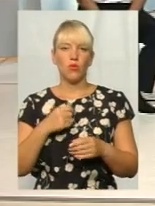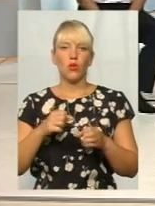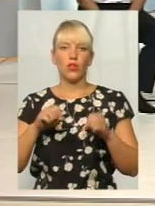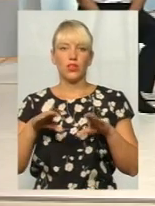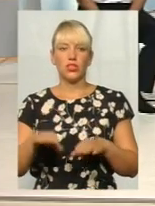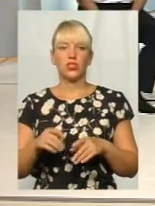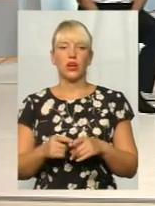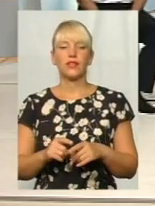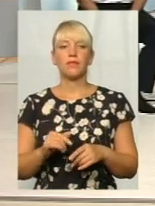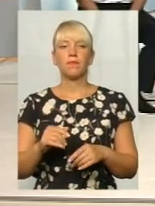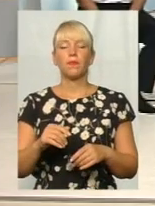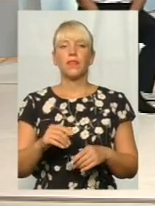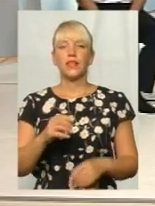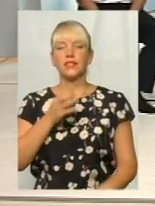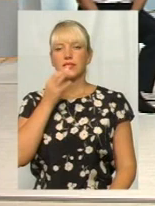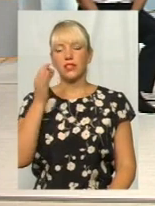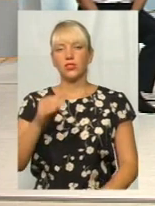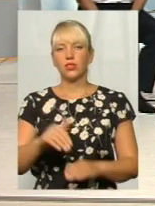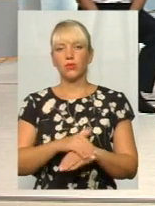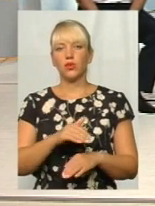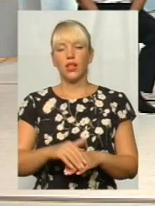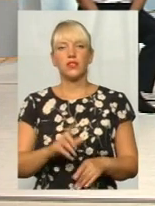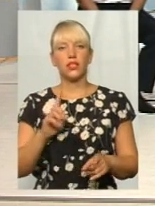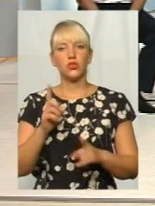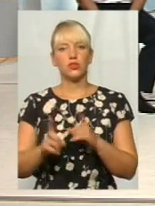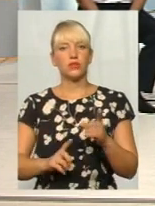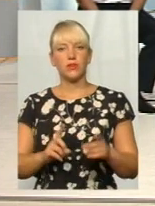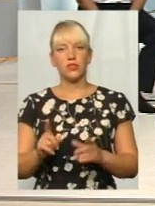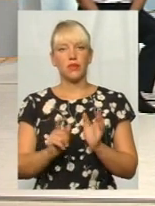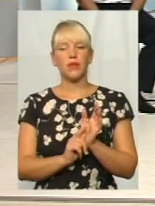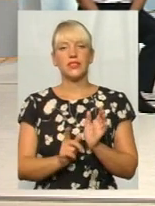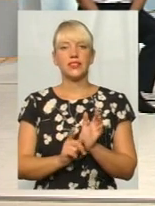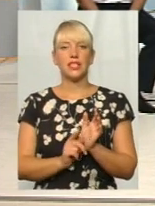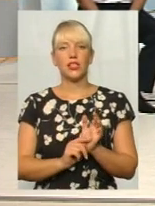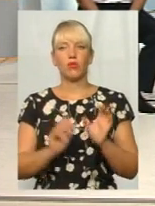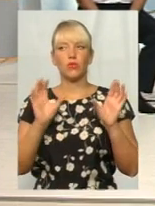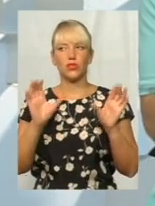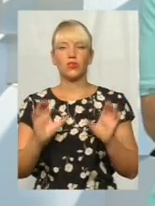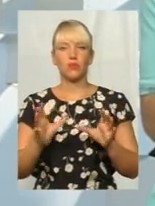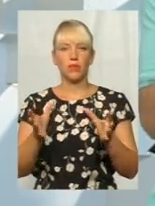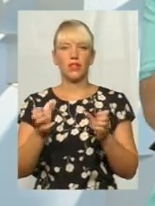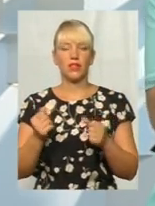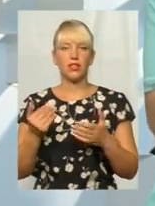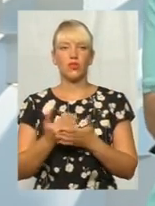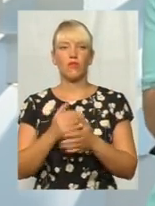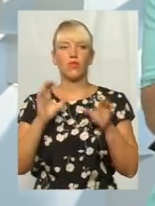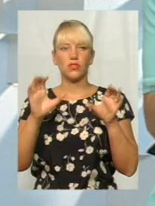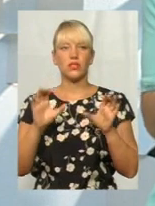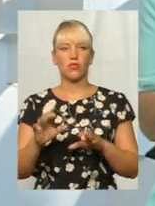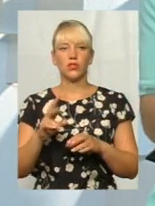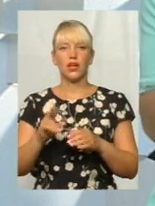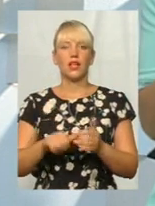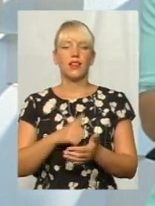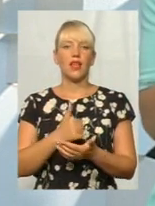Пані Юлія, скажіть, будь ласка, що зміниться в пенсійному законодавстві з прийняттям нового закону? Насамперед,